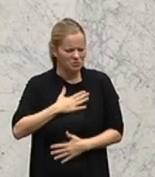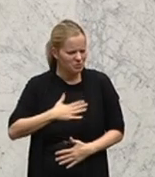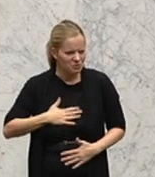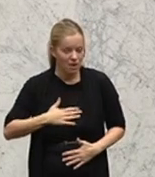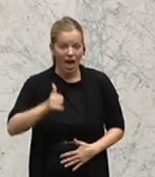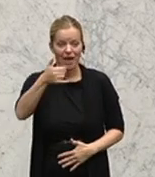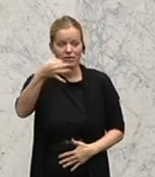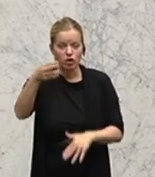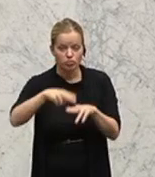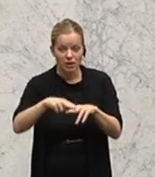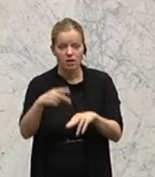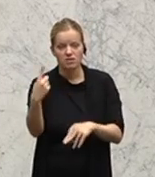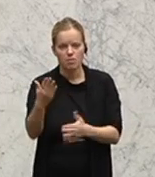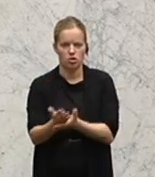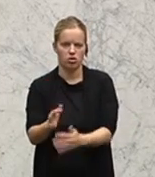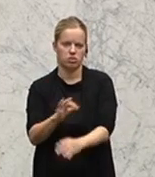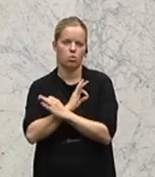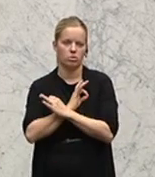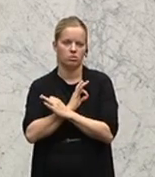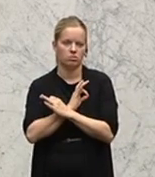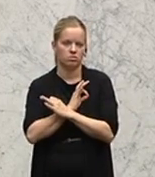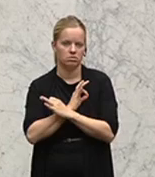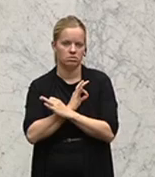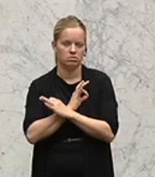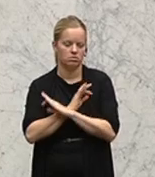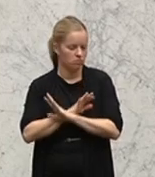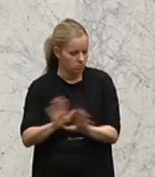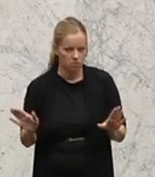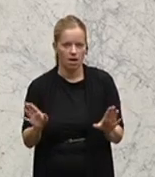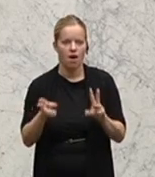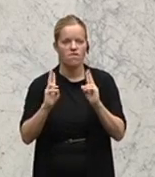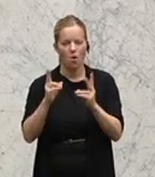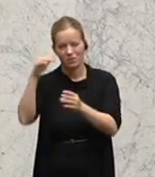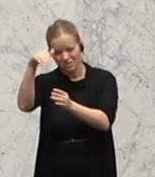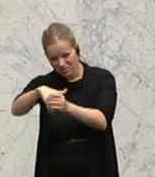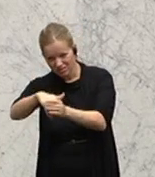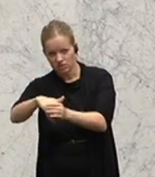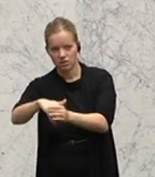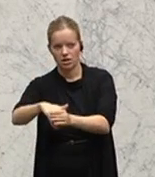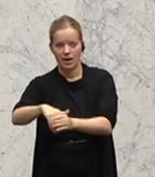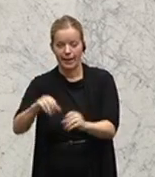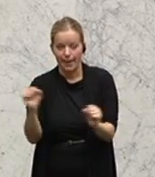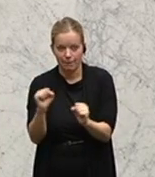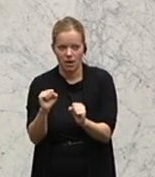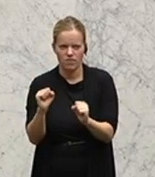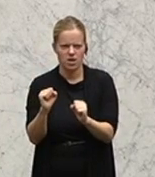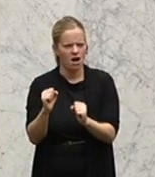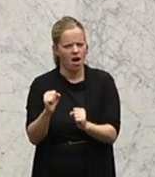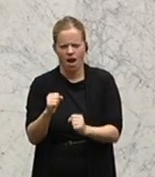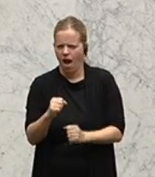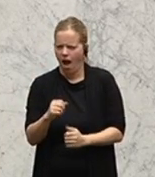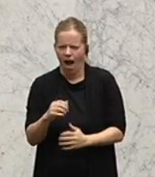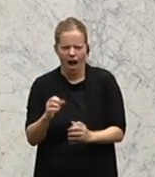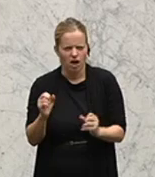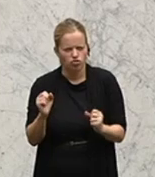Einen Tag später war sie tot, war beim Nachbarkollegen, weil sie eine sehr aggressive Form hatte. Das heißt, der Mediziner